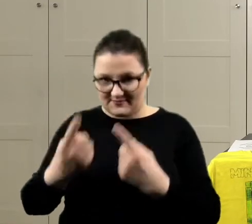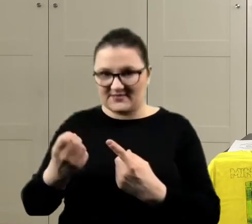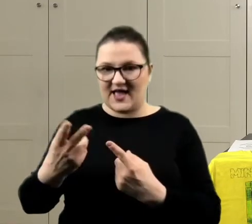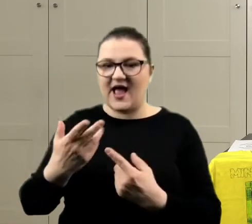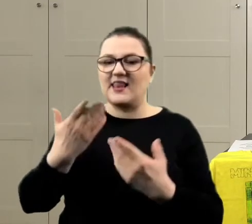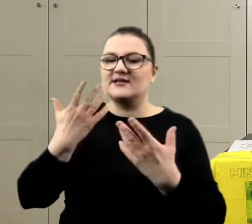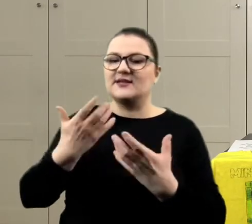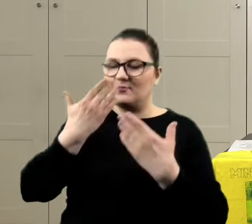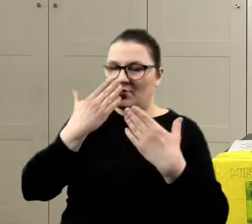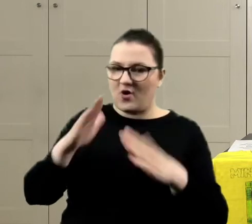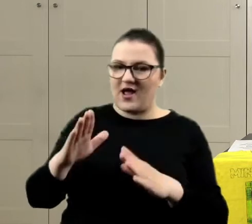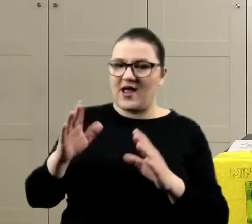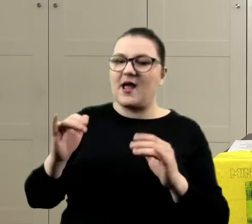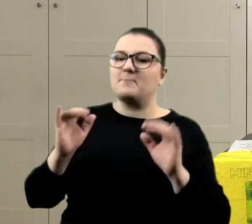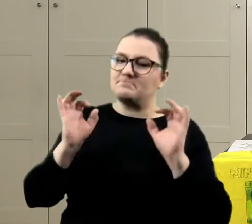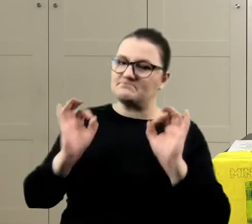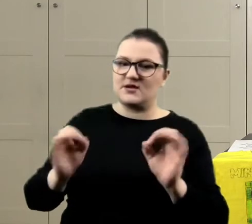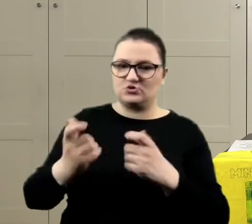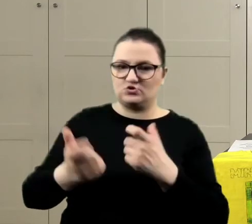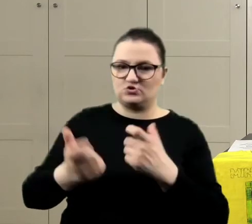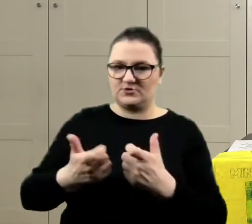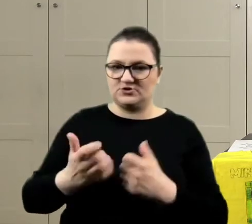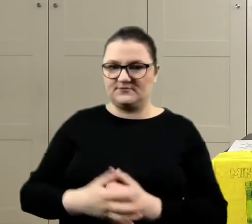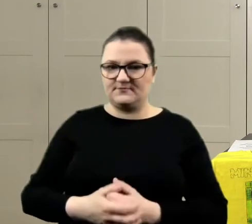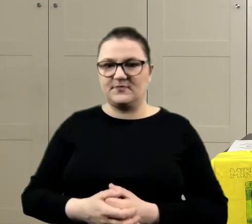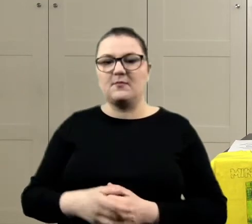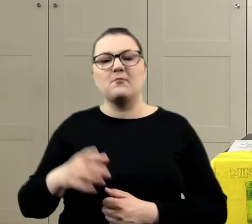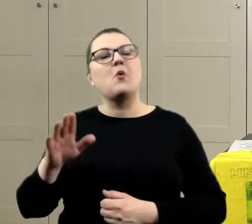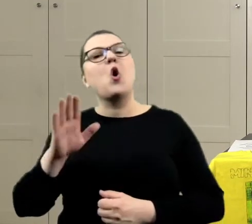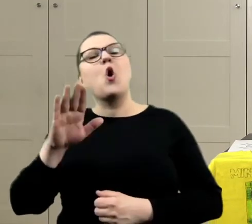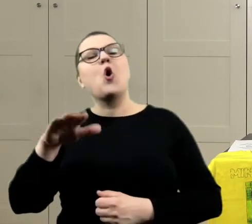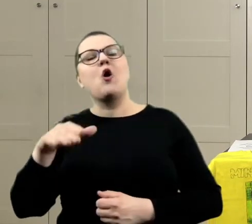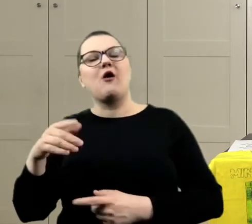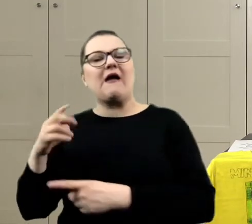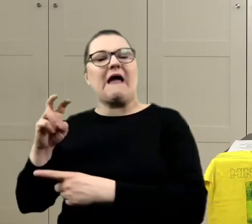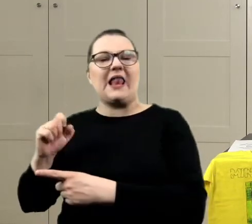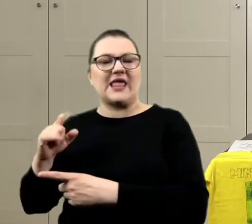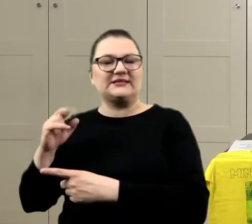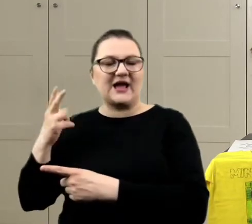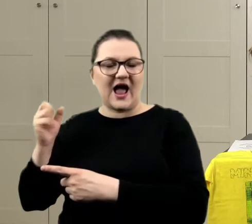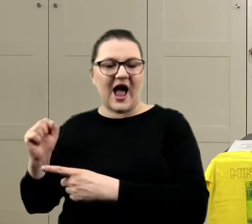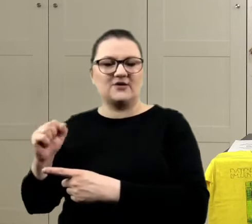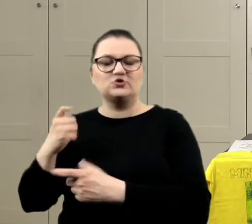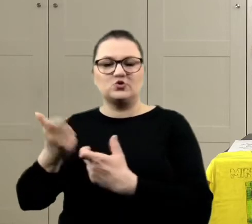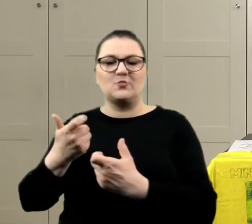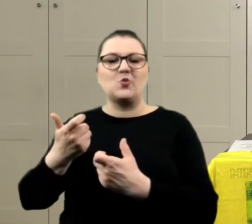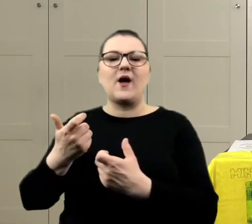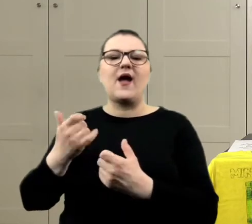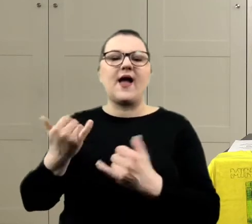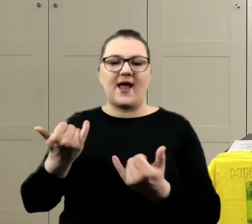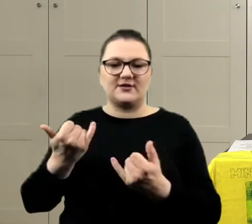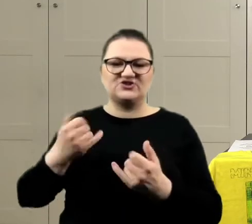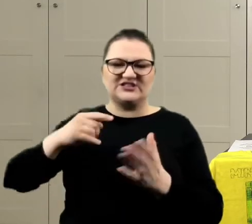chcę pokazać, jak prawidłowo to zrobić. Słuchajcie, Helenka zrobiła coś takiego, że